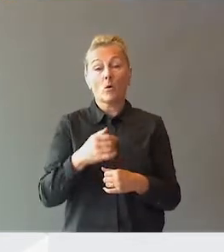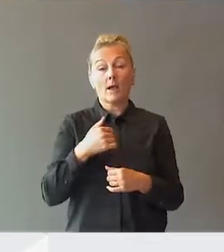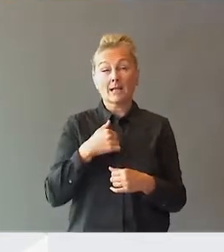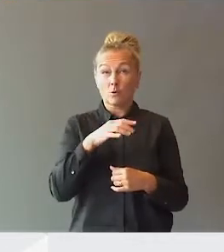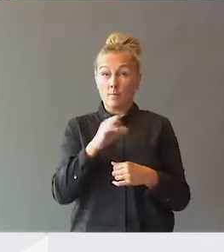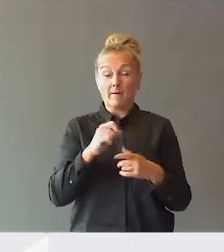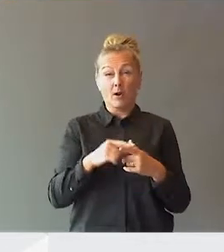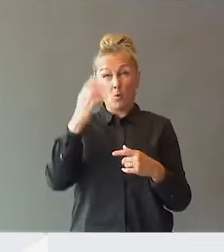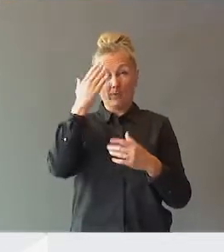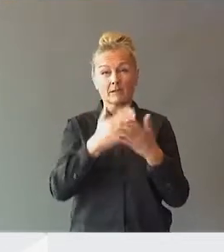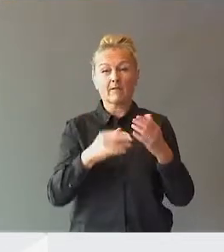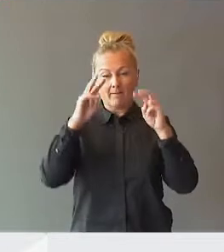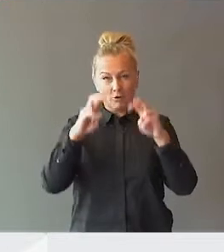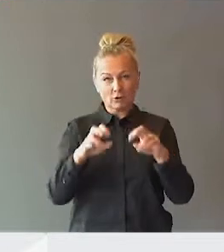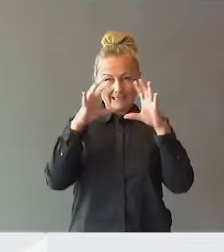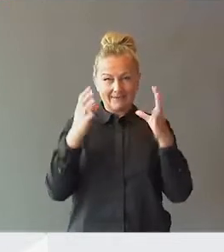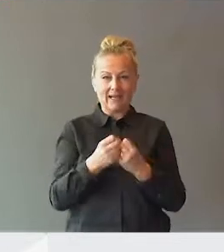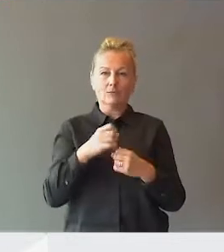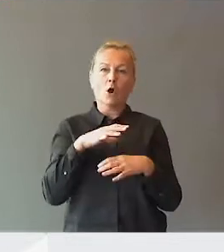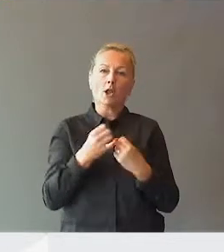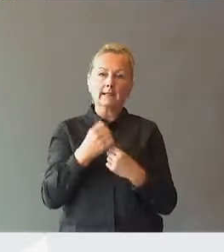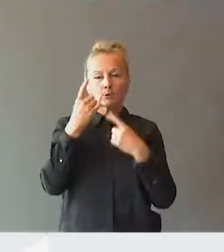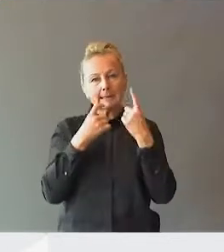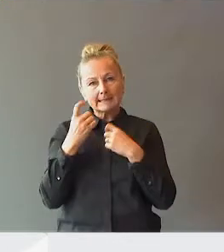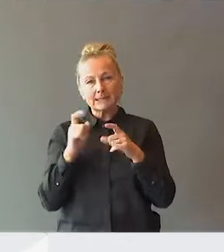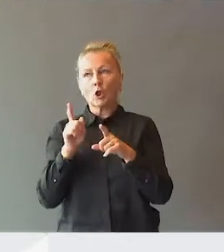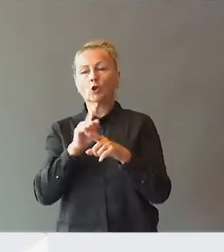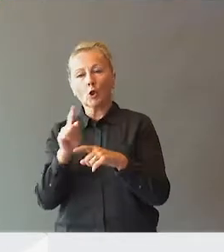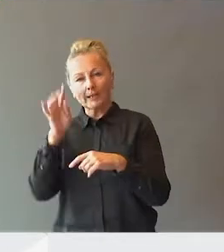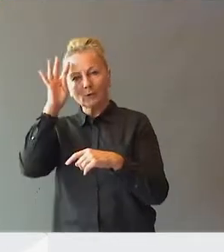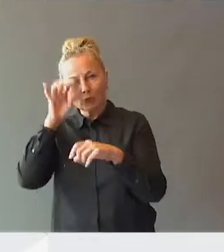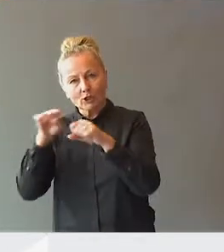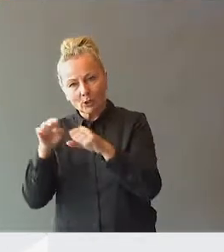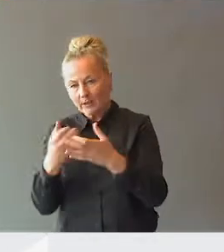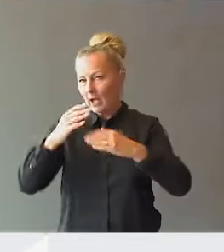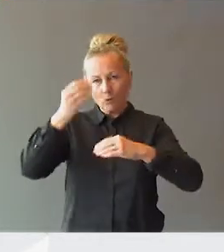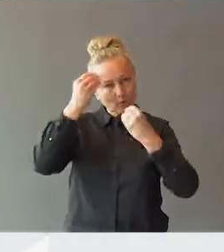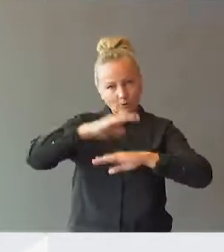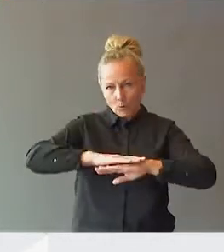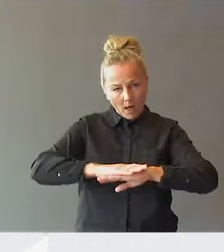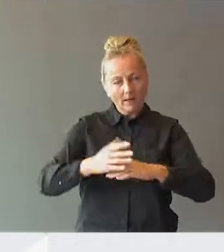kommer i hovedsak fra den forskningsverdenen alltid er litt trist, når ideologier skal styre og ikke det som er kunnskapsgrunnlag.